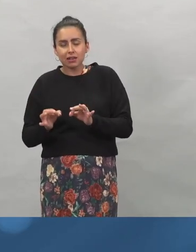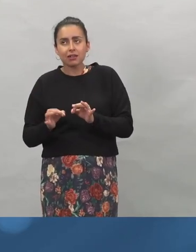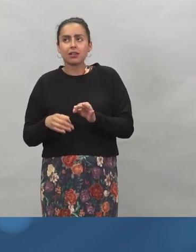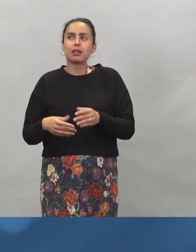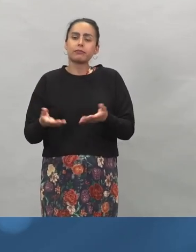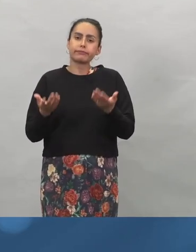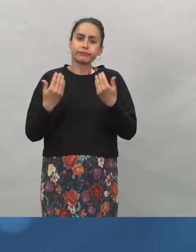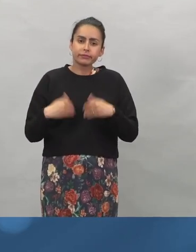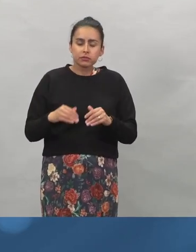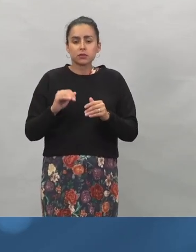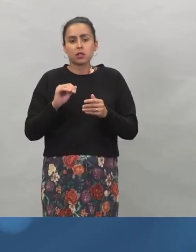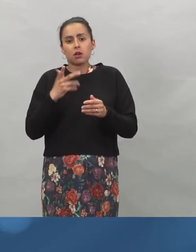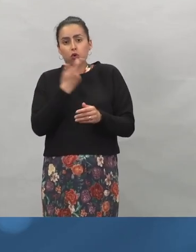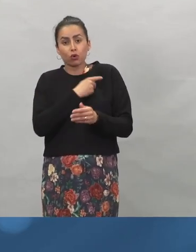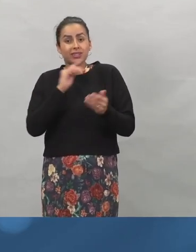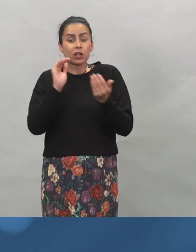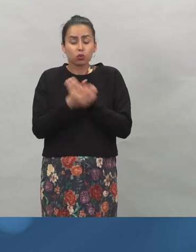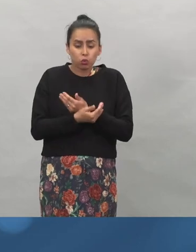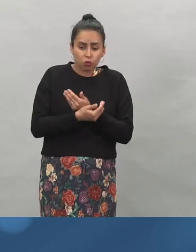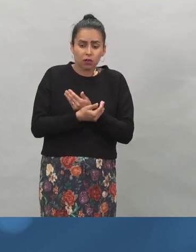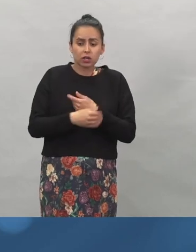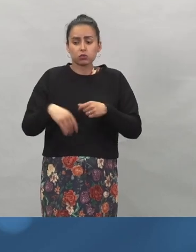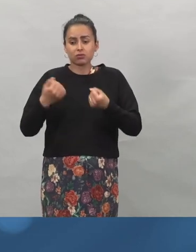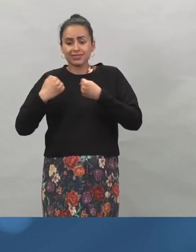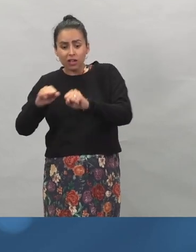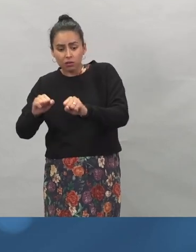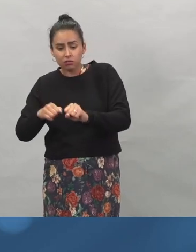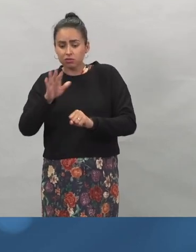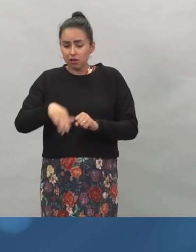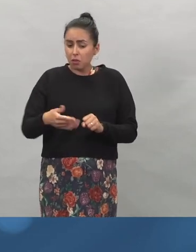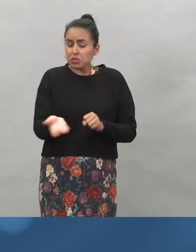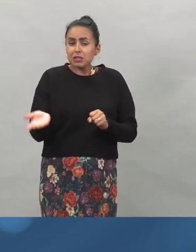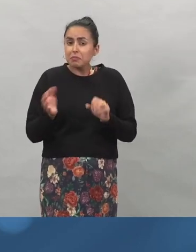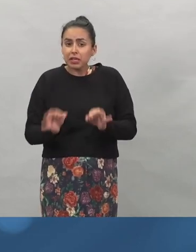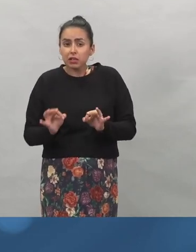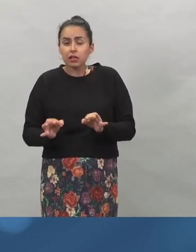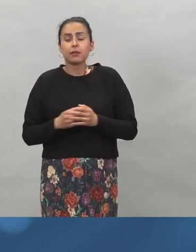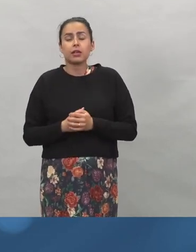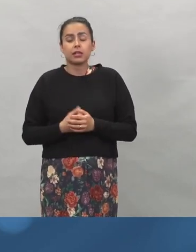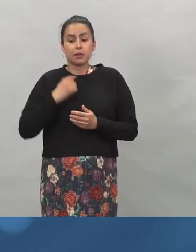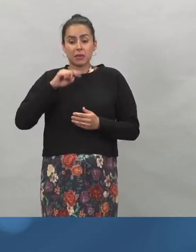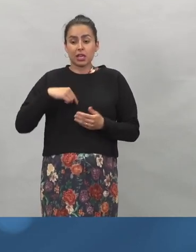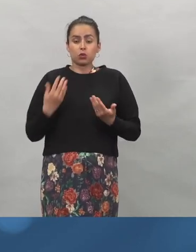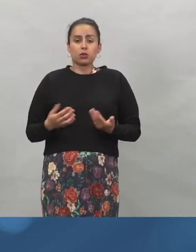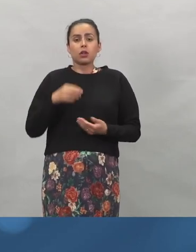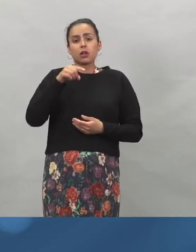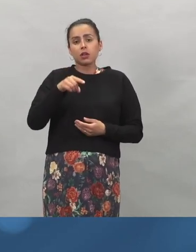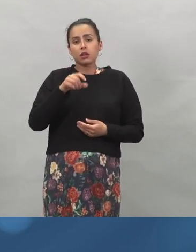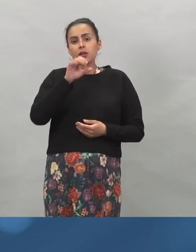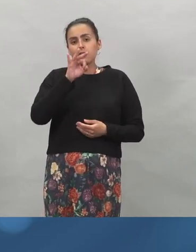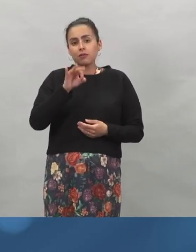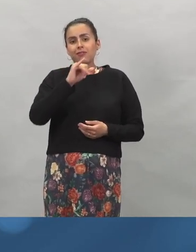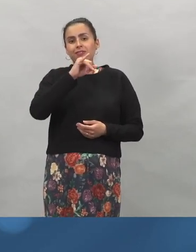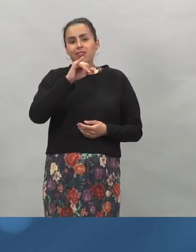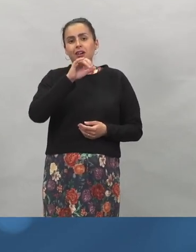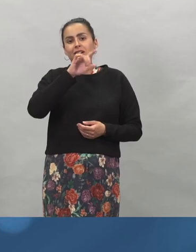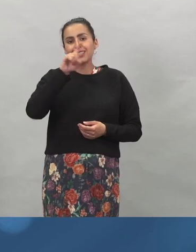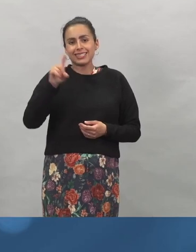turvallisuus ja tehokkuus lapsilla. Siitähän me ollaan saatu nyt jo Biotech-Pfizerin rokotteelta